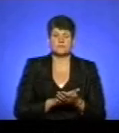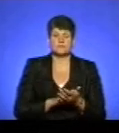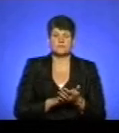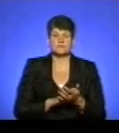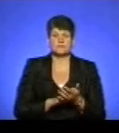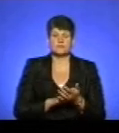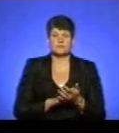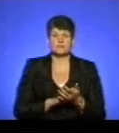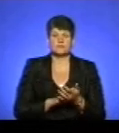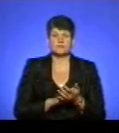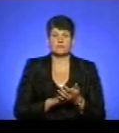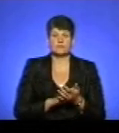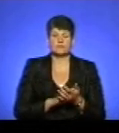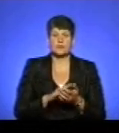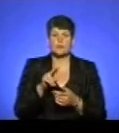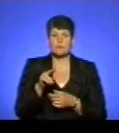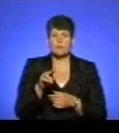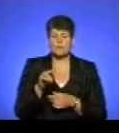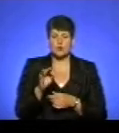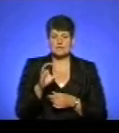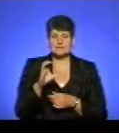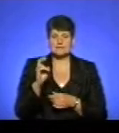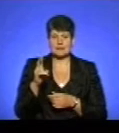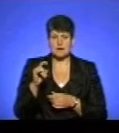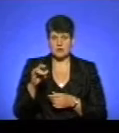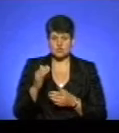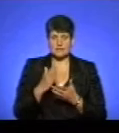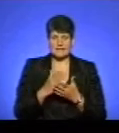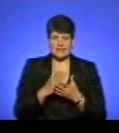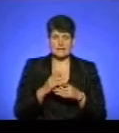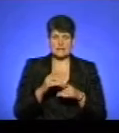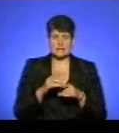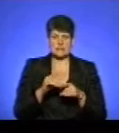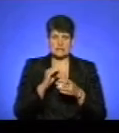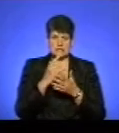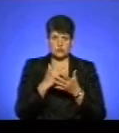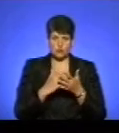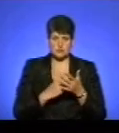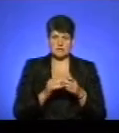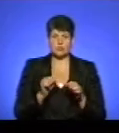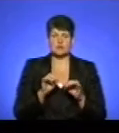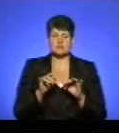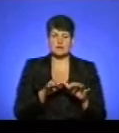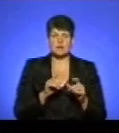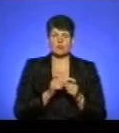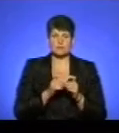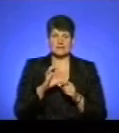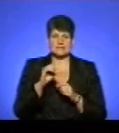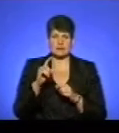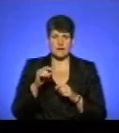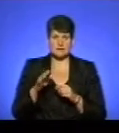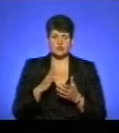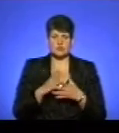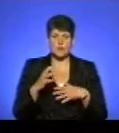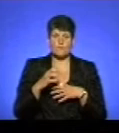на то, що по сказу є інструкція по заходу в боротьбі з сказом, де чітко вписано. Якщо є